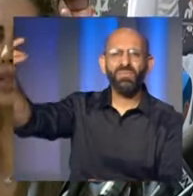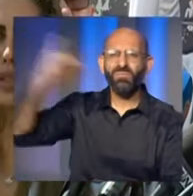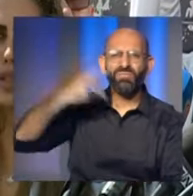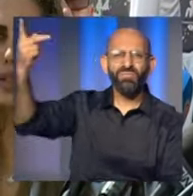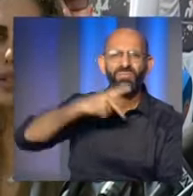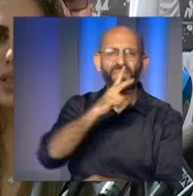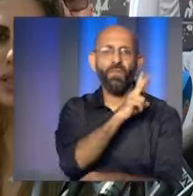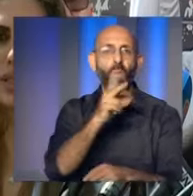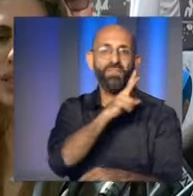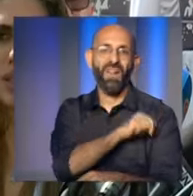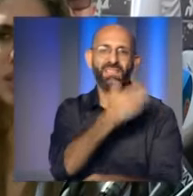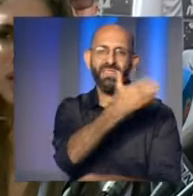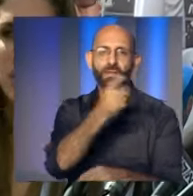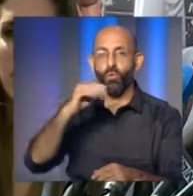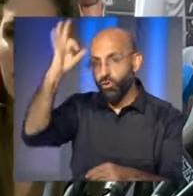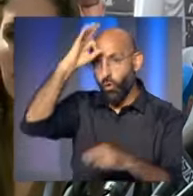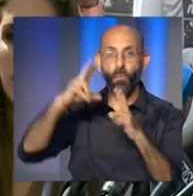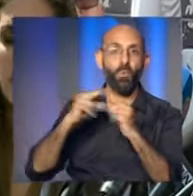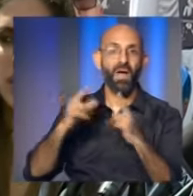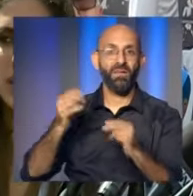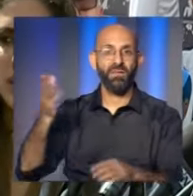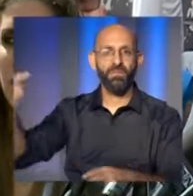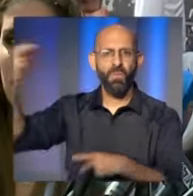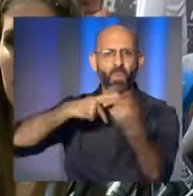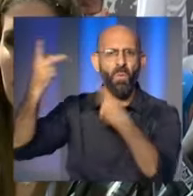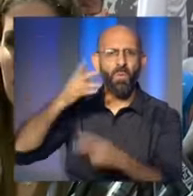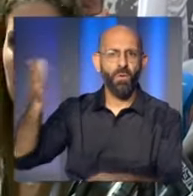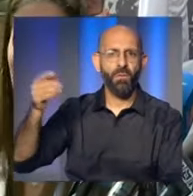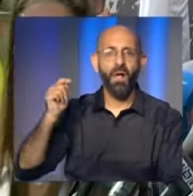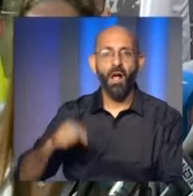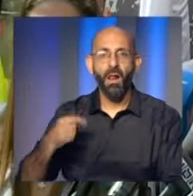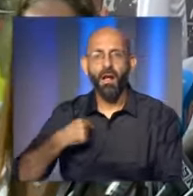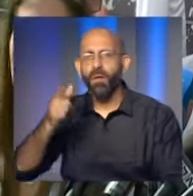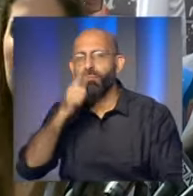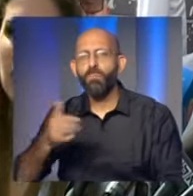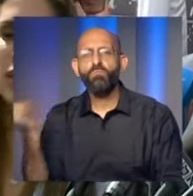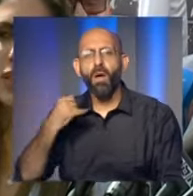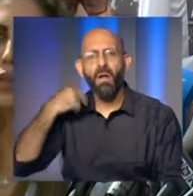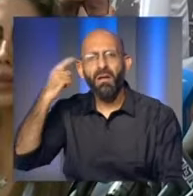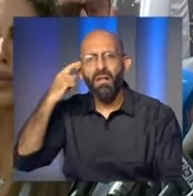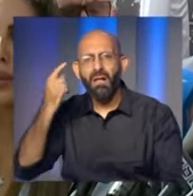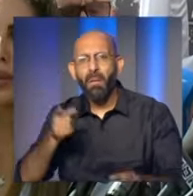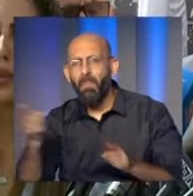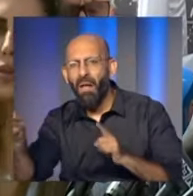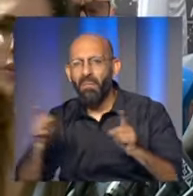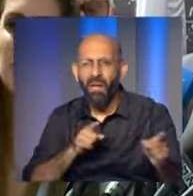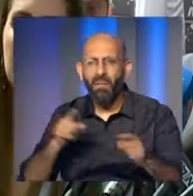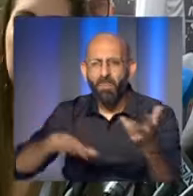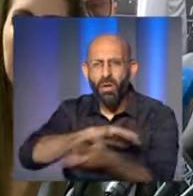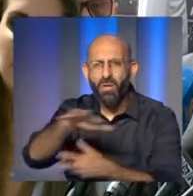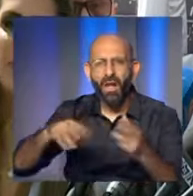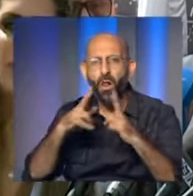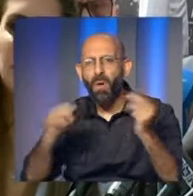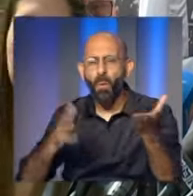في ظل هذا الاستشراس الإسرائيلي والعدوان المستمر على أهلنا في فلسطين وعلى